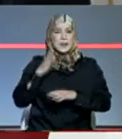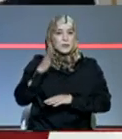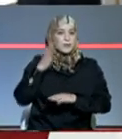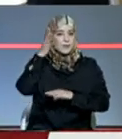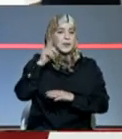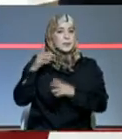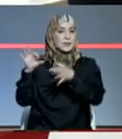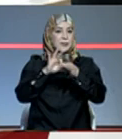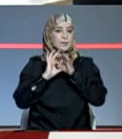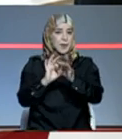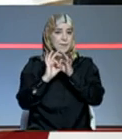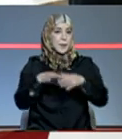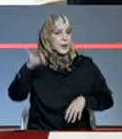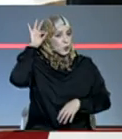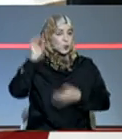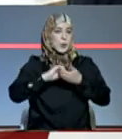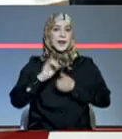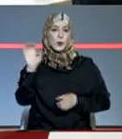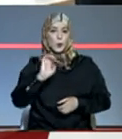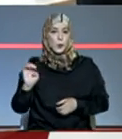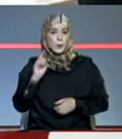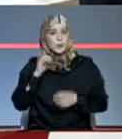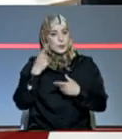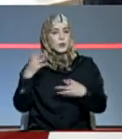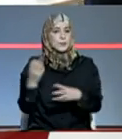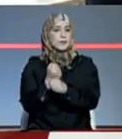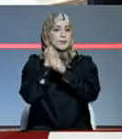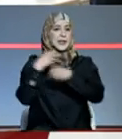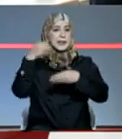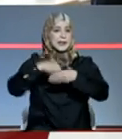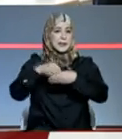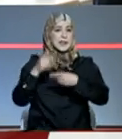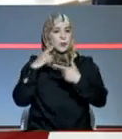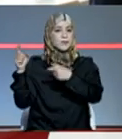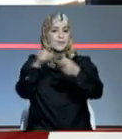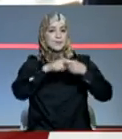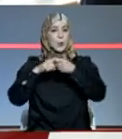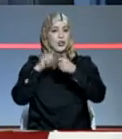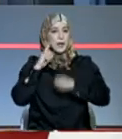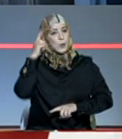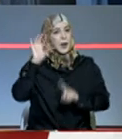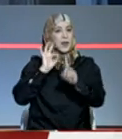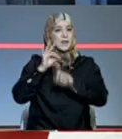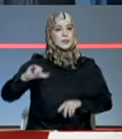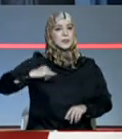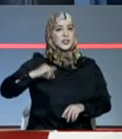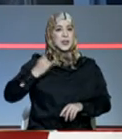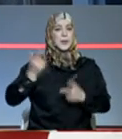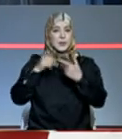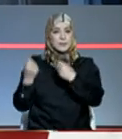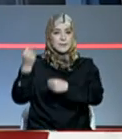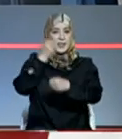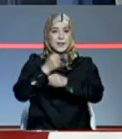لروابط الصداقة المتينة بين تونس والاتحاد الأوروبي لتحقيق الانتعاش الاقتصادي والشراكة من أجل الشباب فضلا عن اعتماد